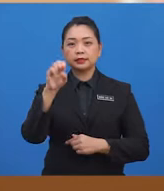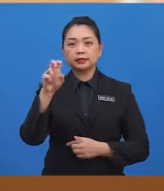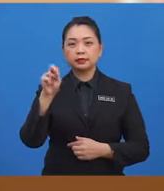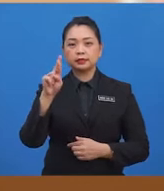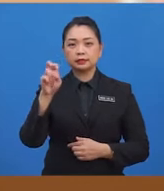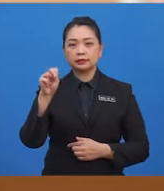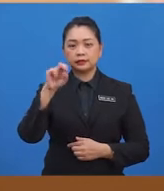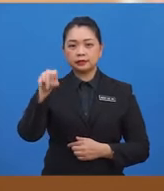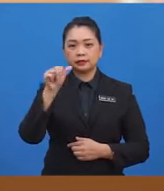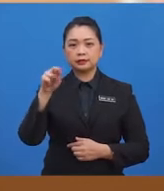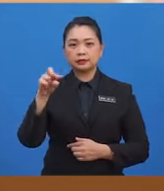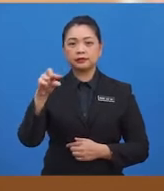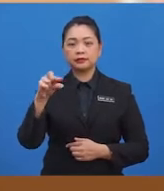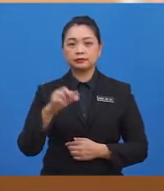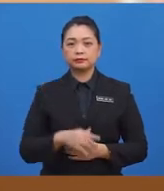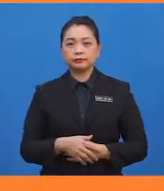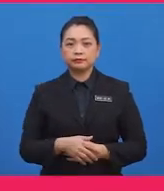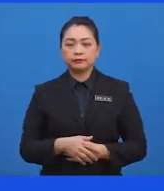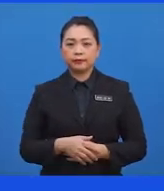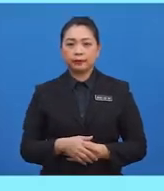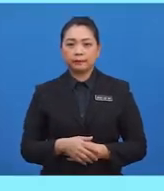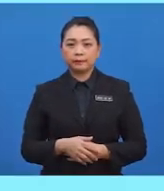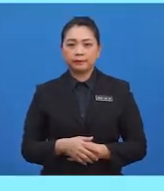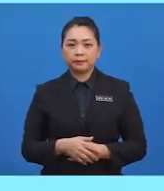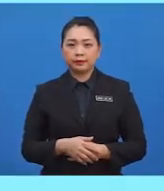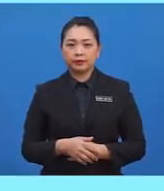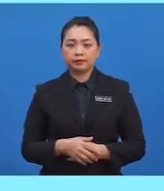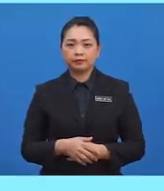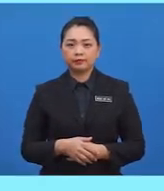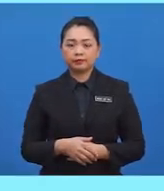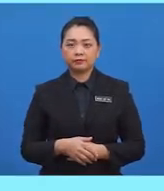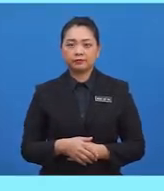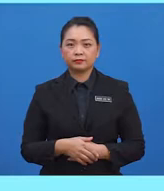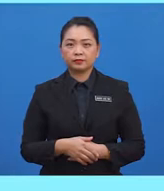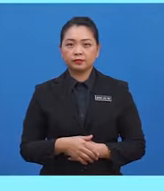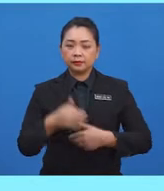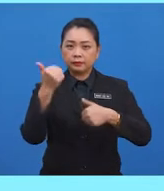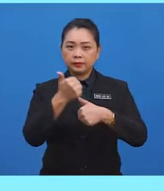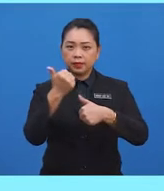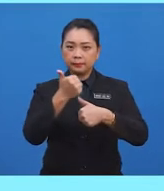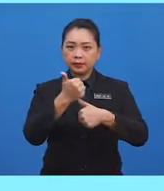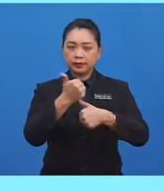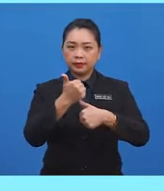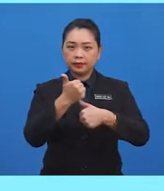kembali apa yang telah Cik Busari ajar. Yang pertama,